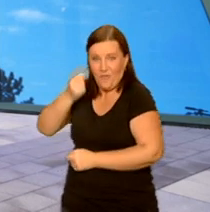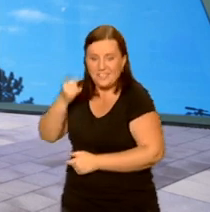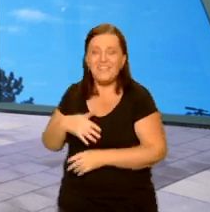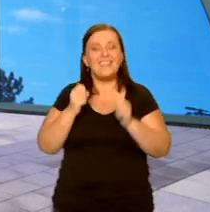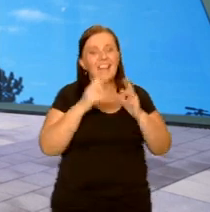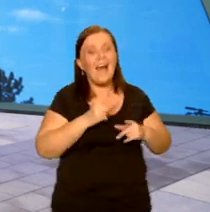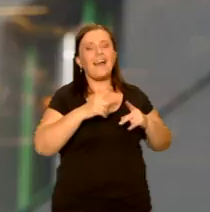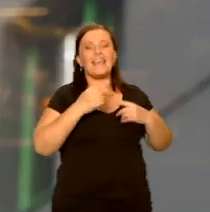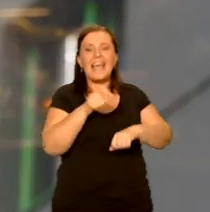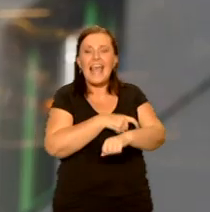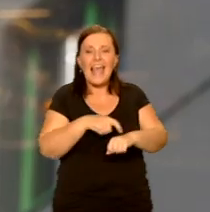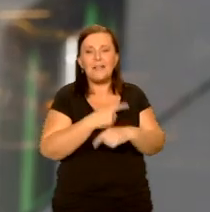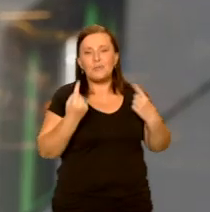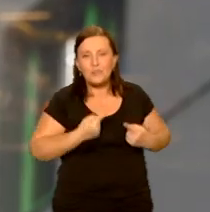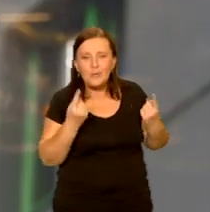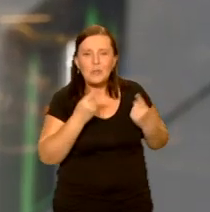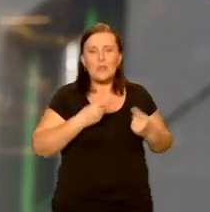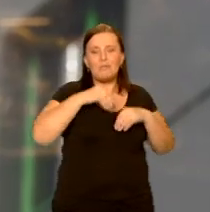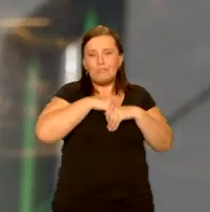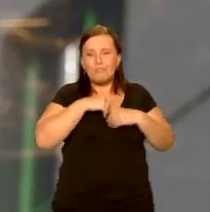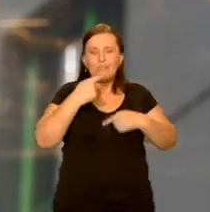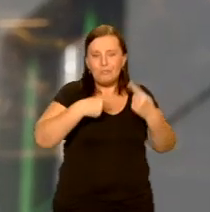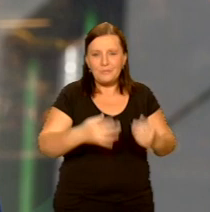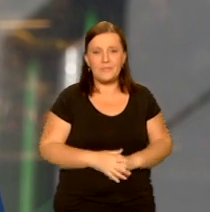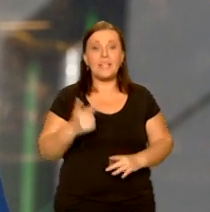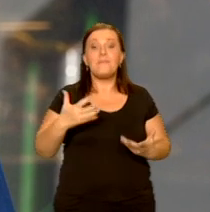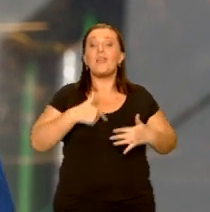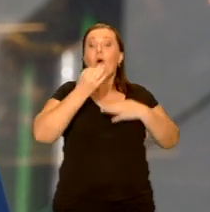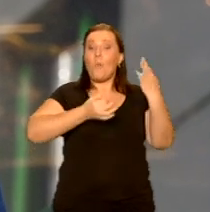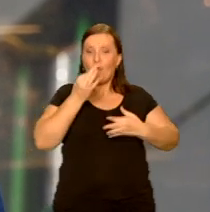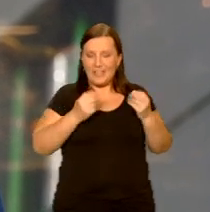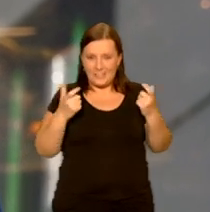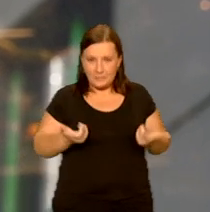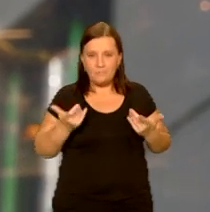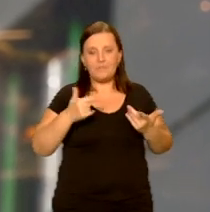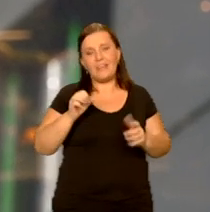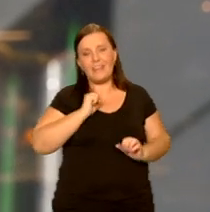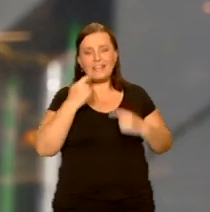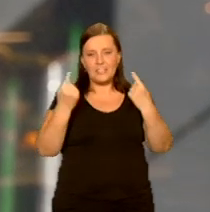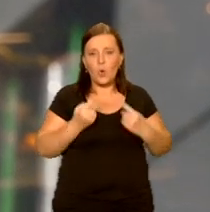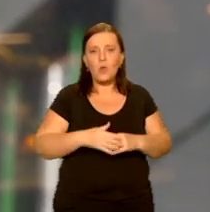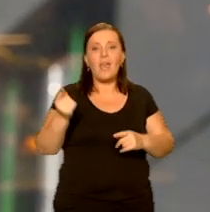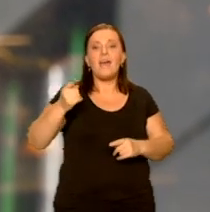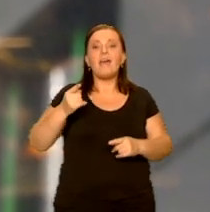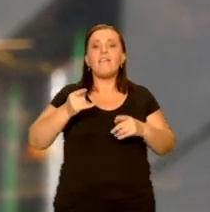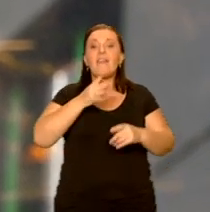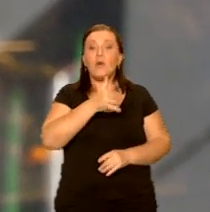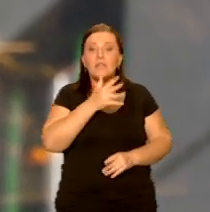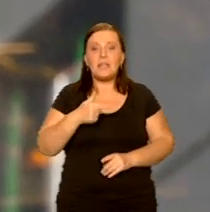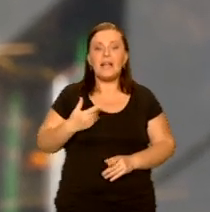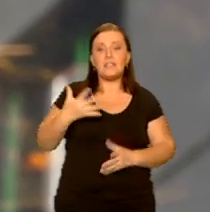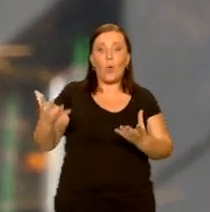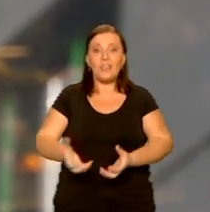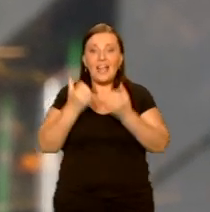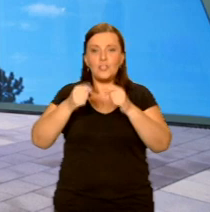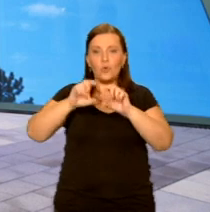już od wieków. Opowiem małą anegdotkę. W Australii odnaleziono najstarszy bumerang na świecie, jak się wydawało, który ma